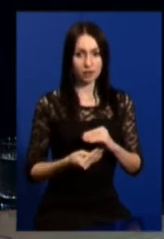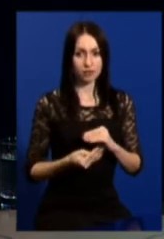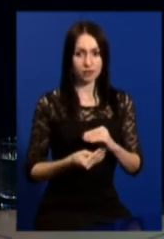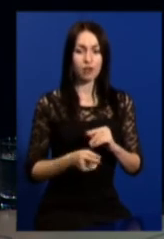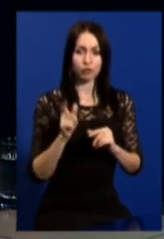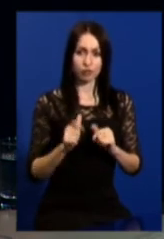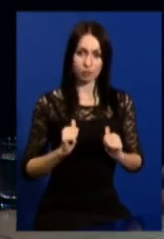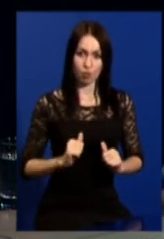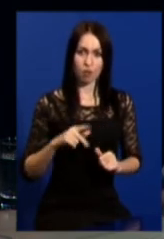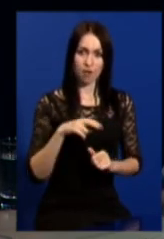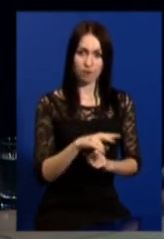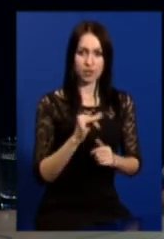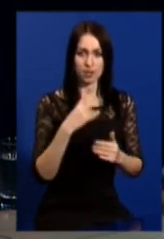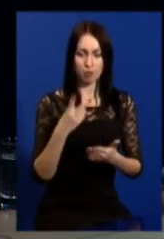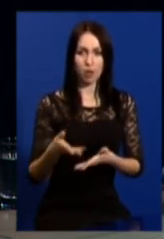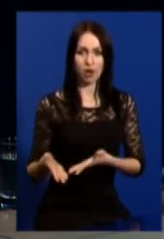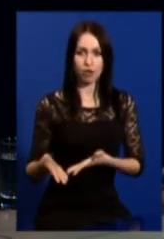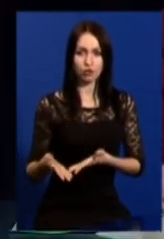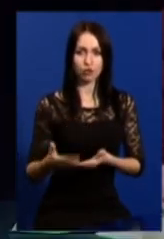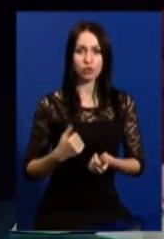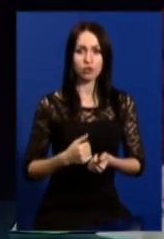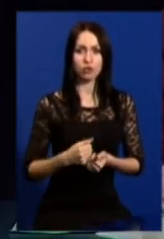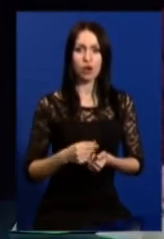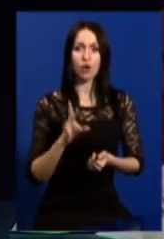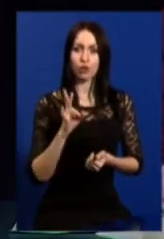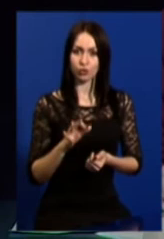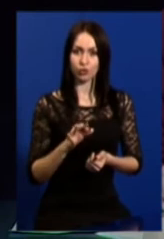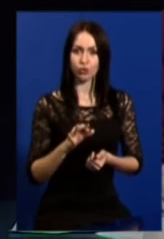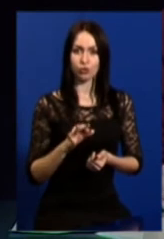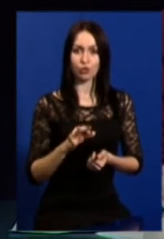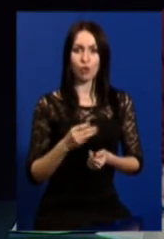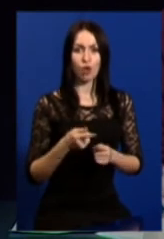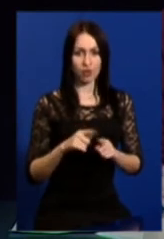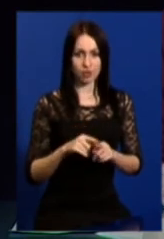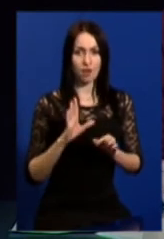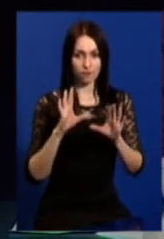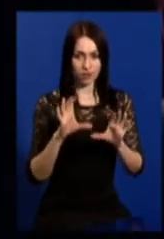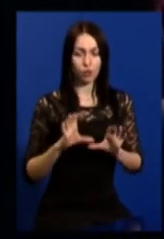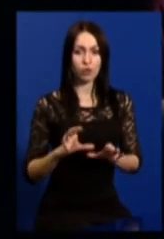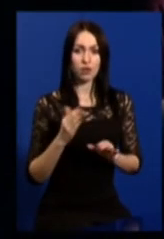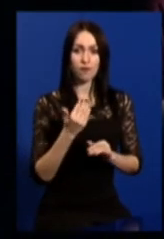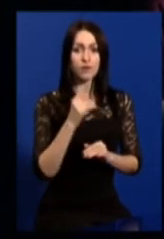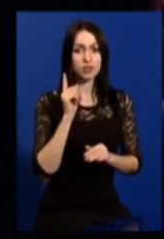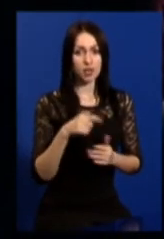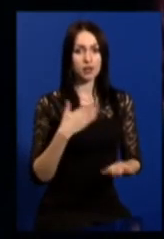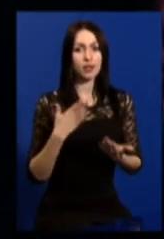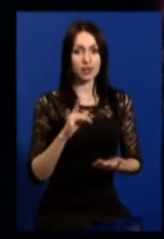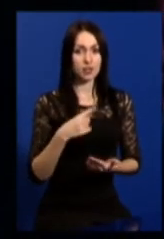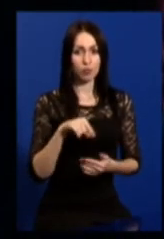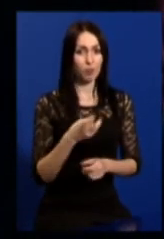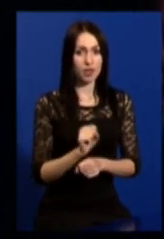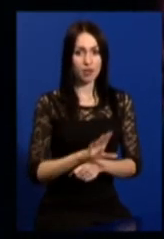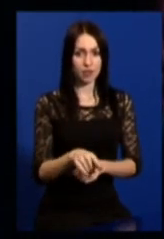то вона вийде із машини і все це покаже. Але чи це в правовому полі вимагати передіки сьогодні? От якщо б мене